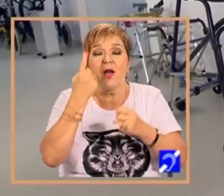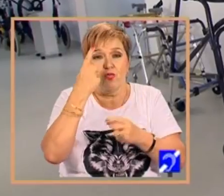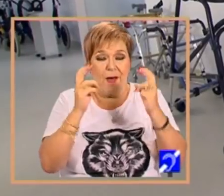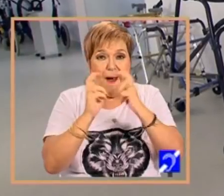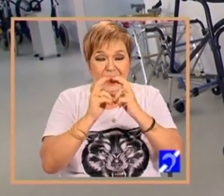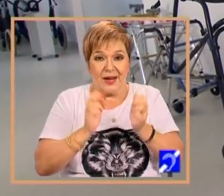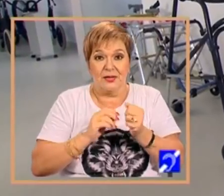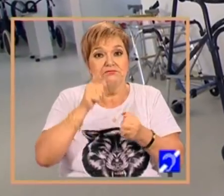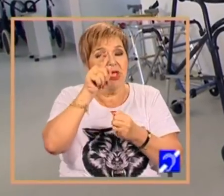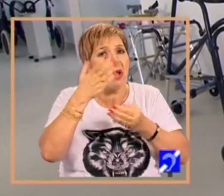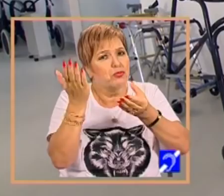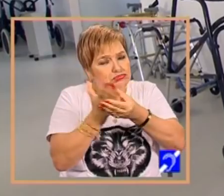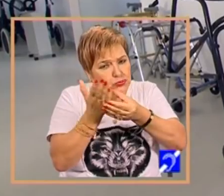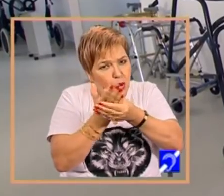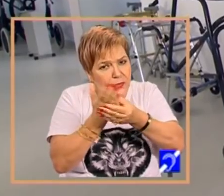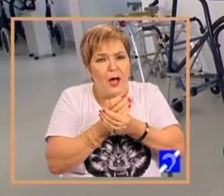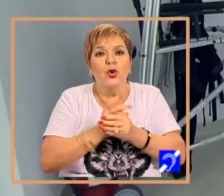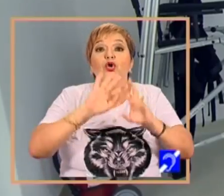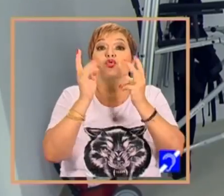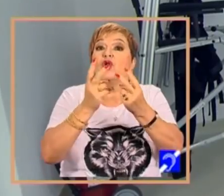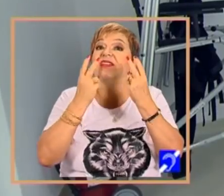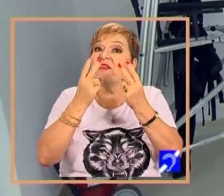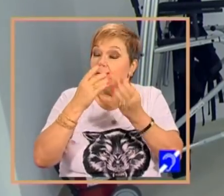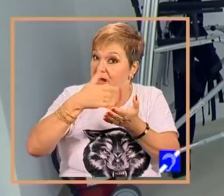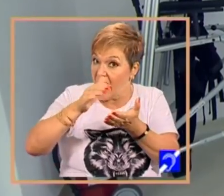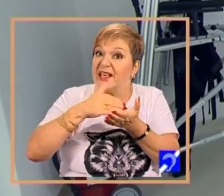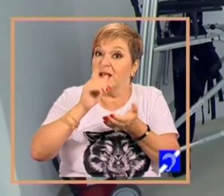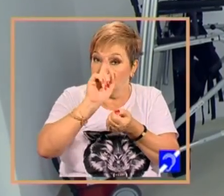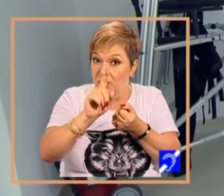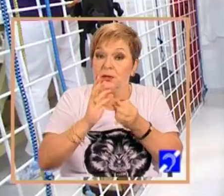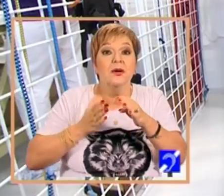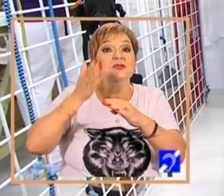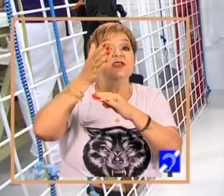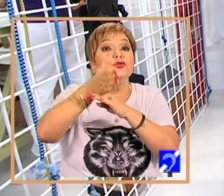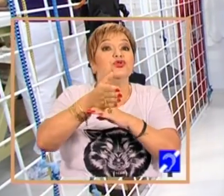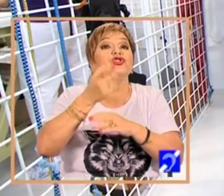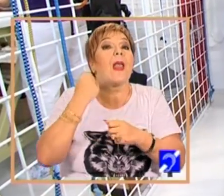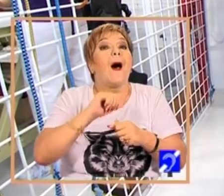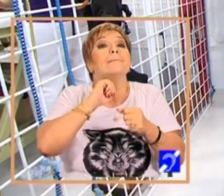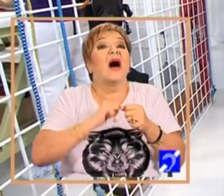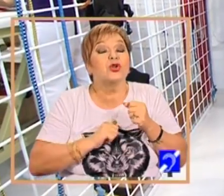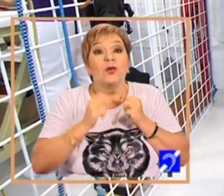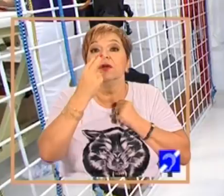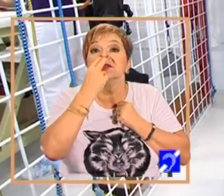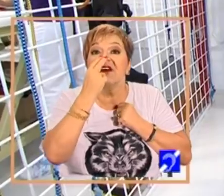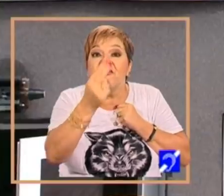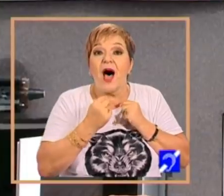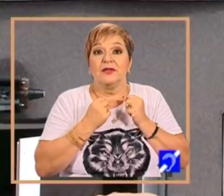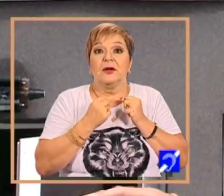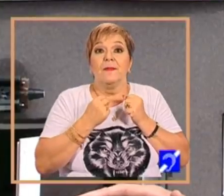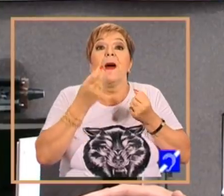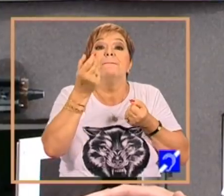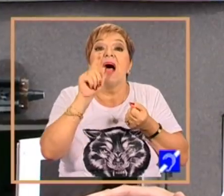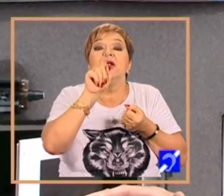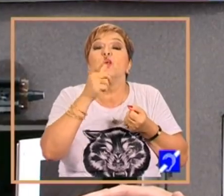dosarul, cu aceste costuri absolut optimizate, mergem la finanțator să vadă capriciem banului.